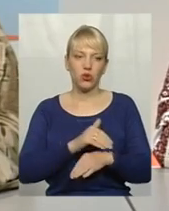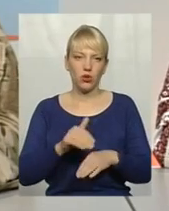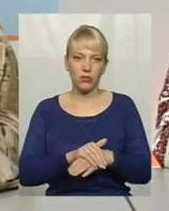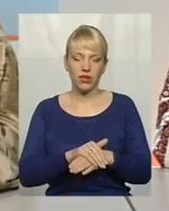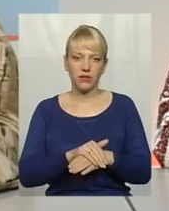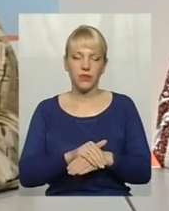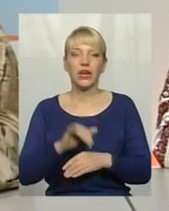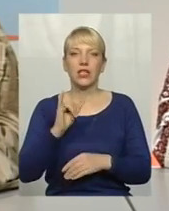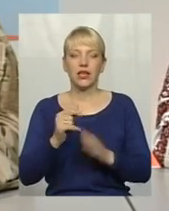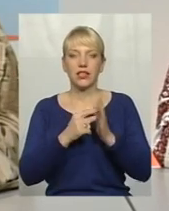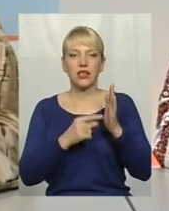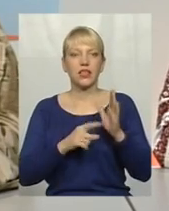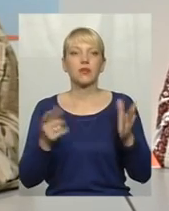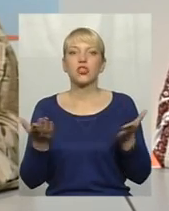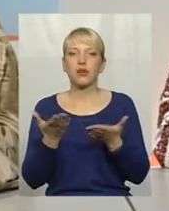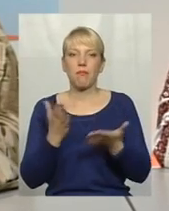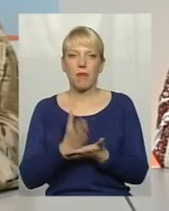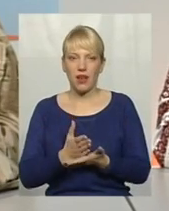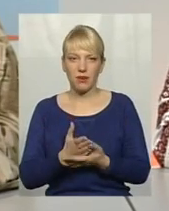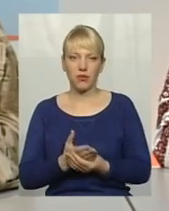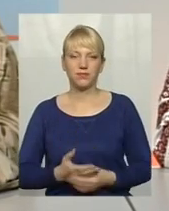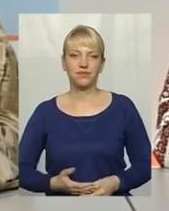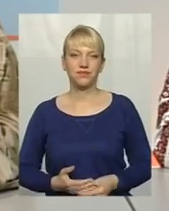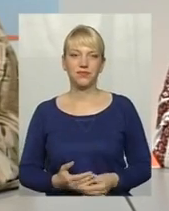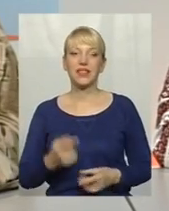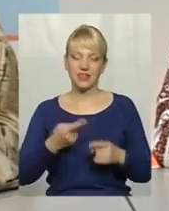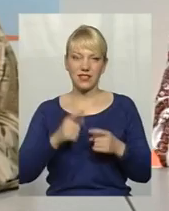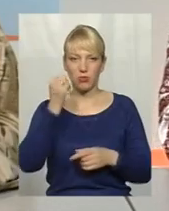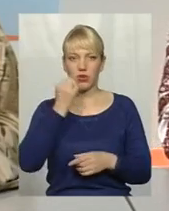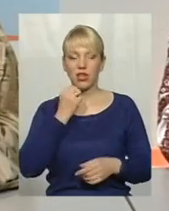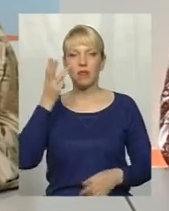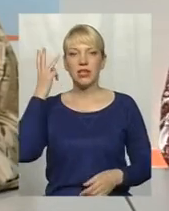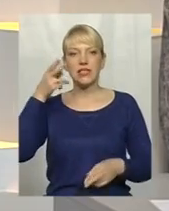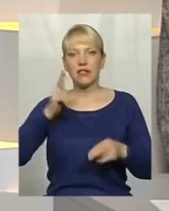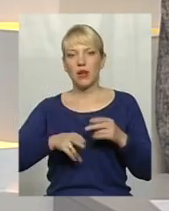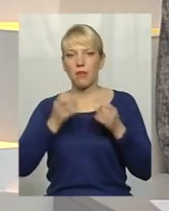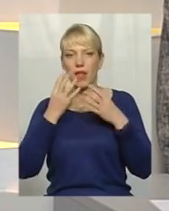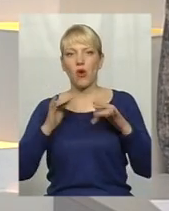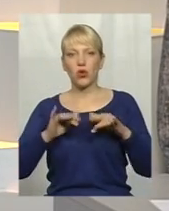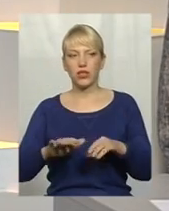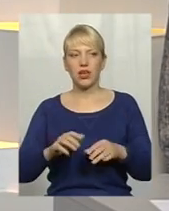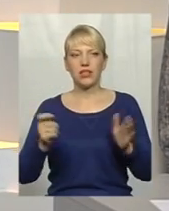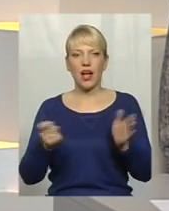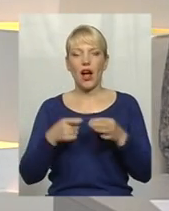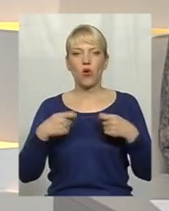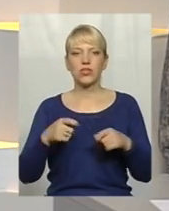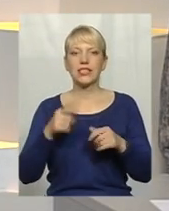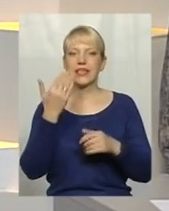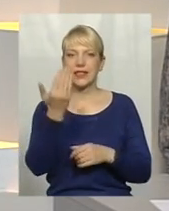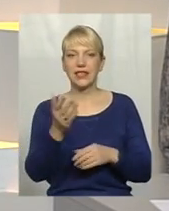і ділимося, чим маємо. І за це подяка. В Хмельницькому завершився благодійний аукціон «Ти тільки